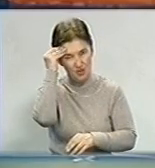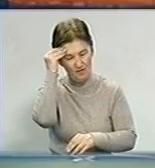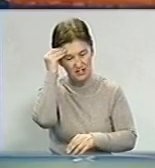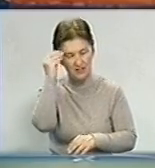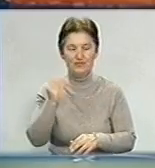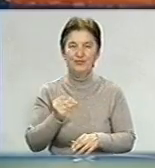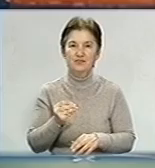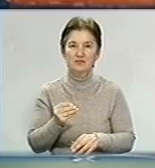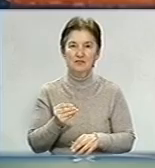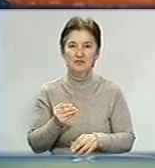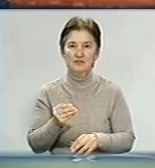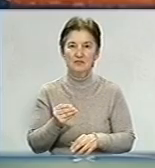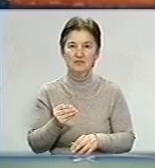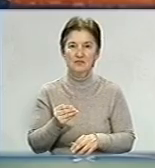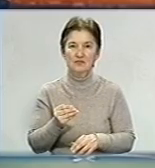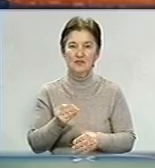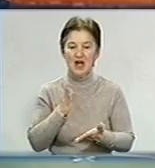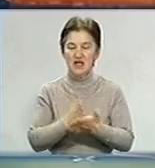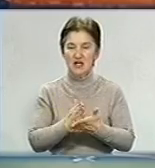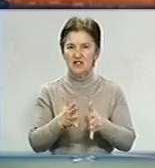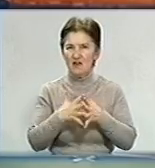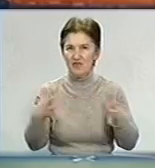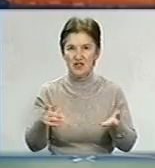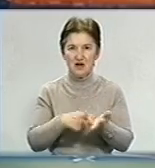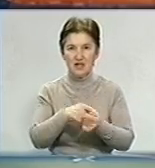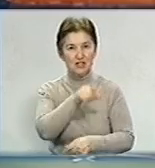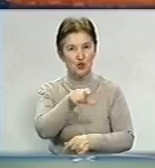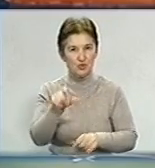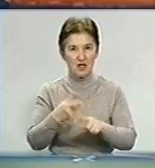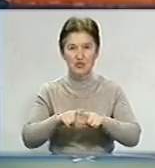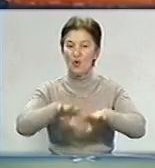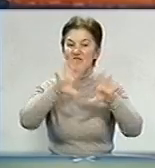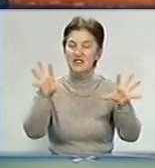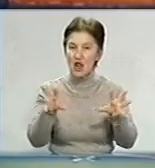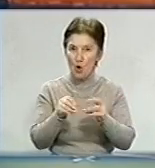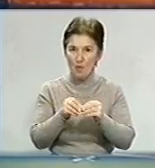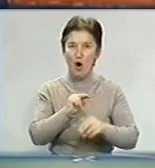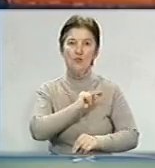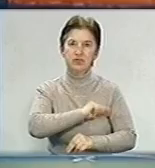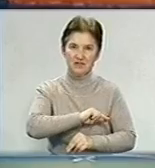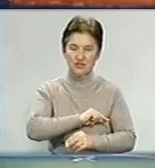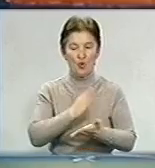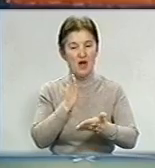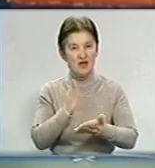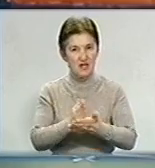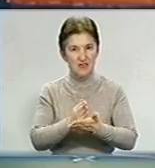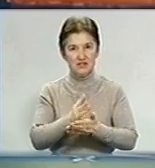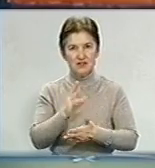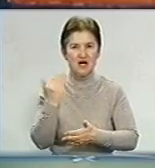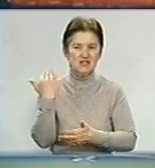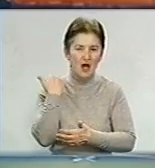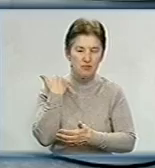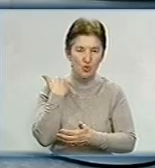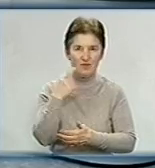Є велика кількість людей, які в цілому працювали, є заборговані заробітні плати, і ви